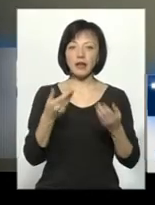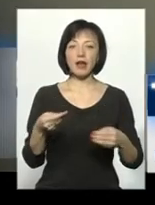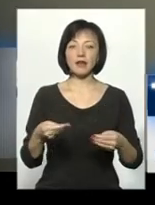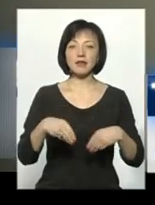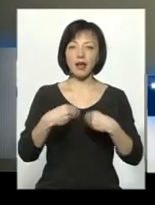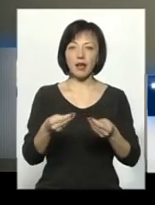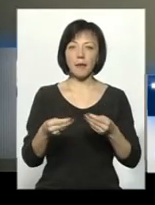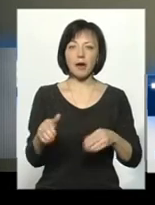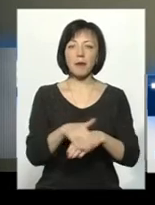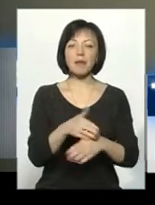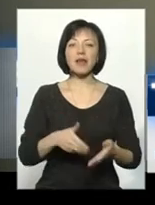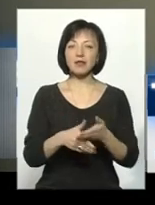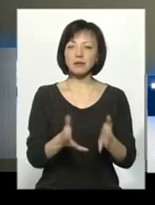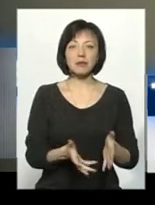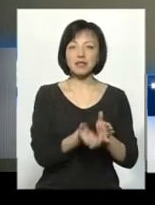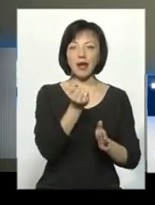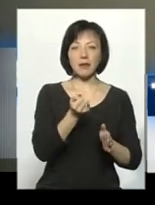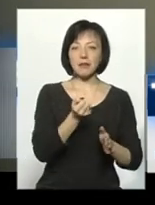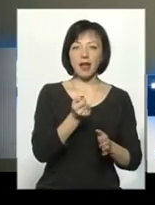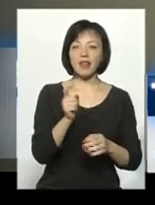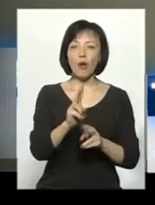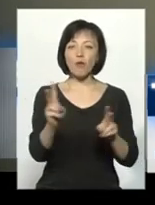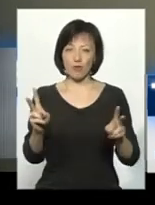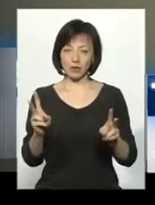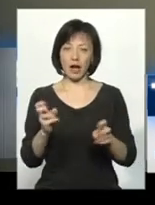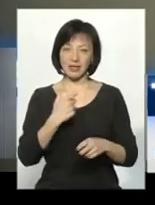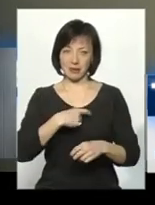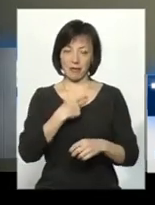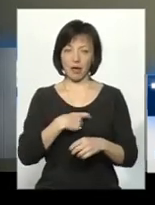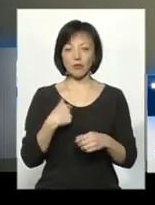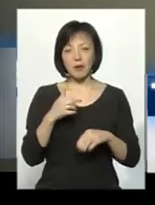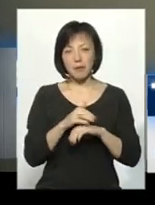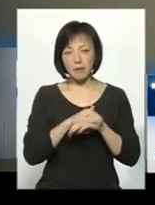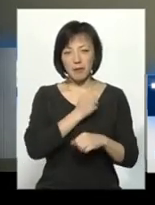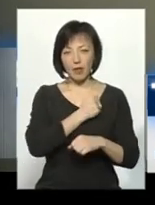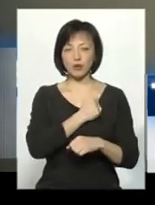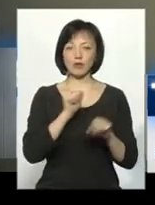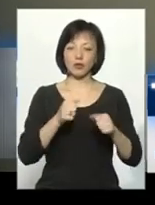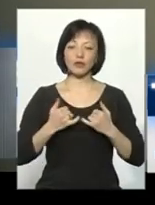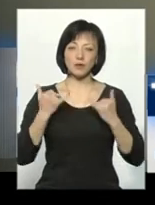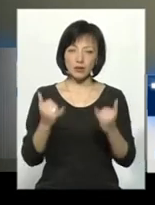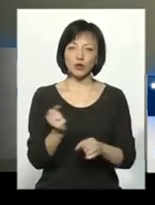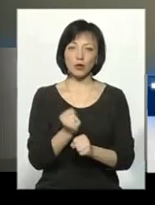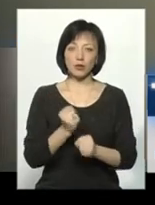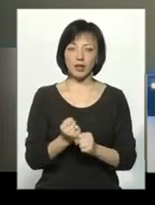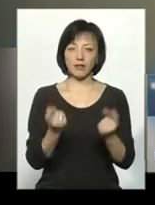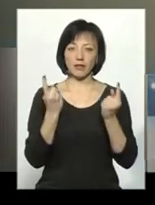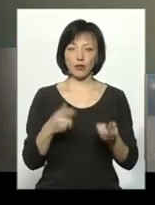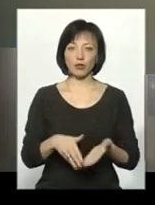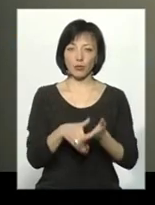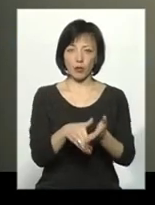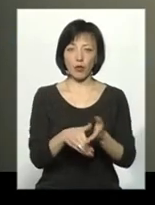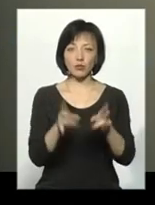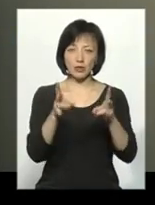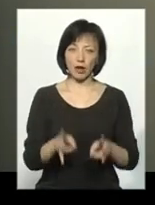спасаємо того, кому даємо, скільки ми очищаємо самі себе, що ми милостиві, що ми можемо віддячити, що ми можемо зробити таку велику допомогу